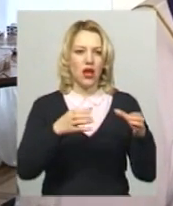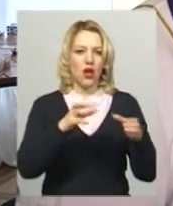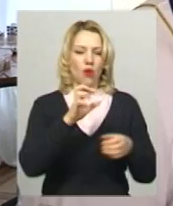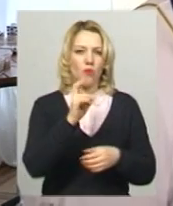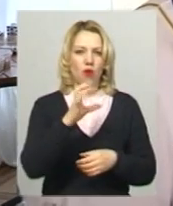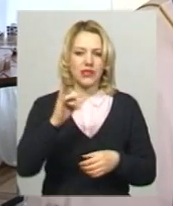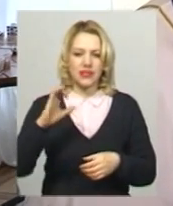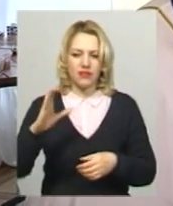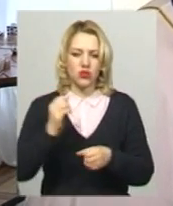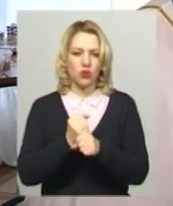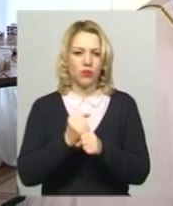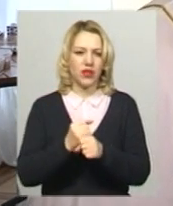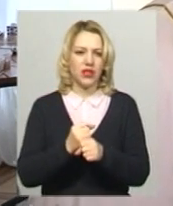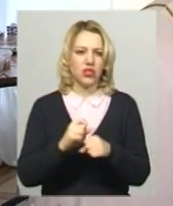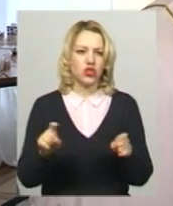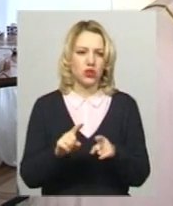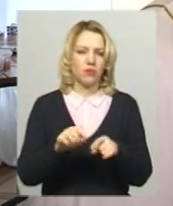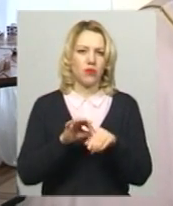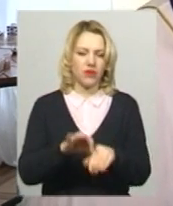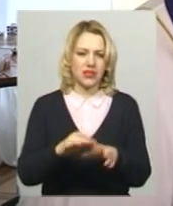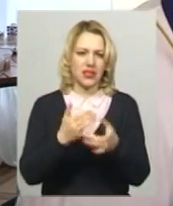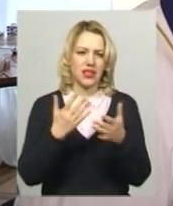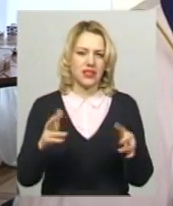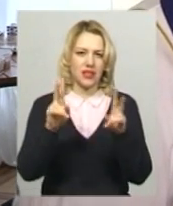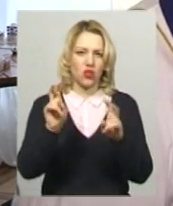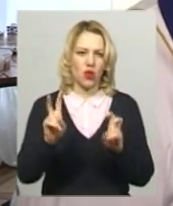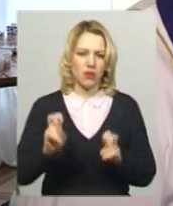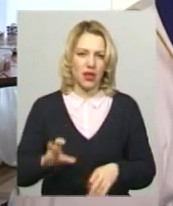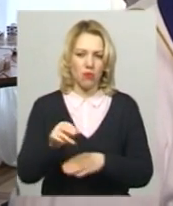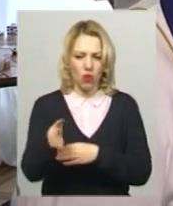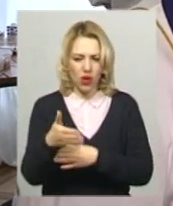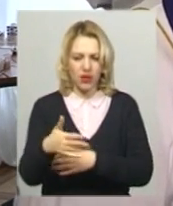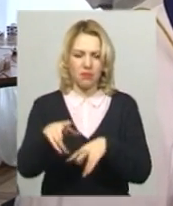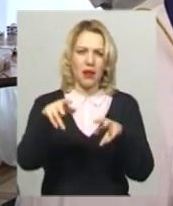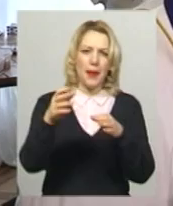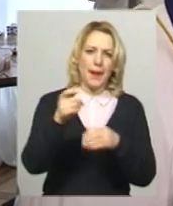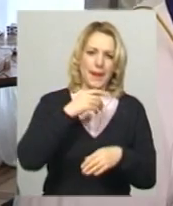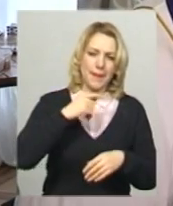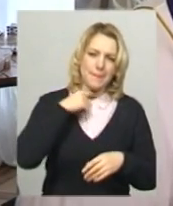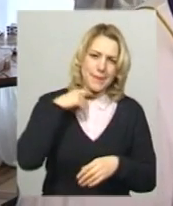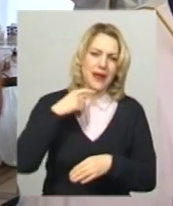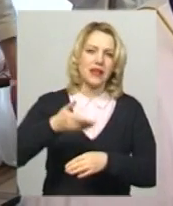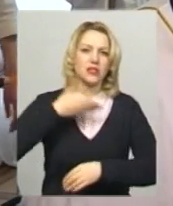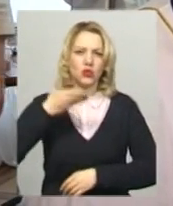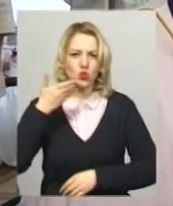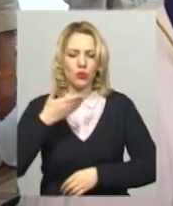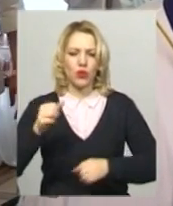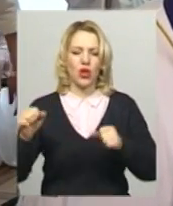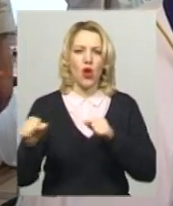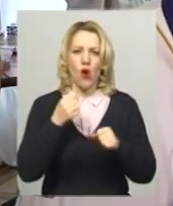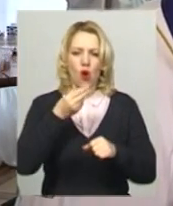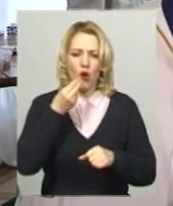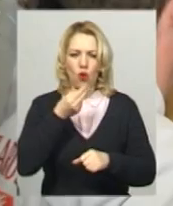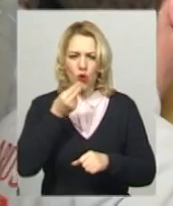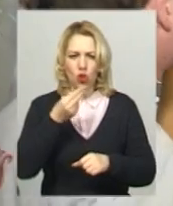що можна було провести. Це різні номінації по рибі, по м'ясу, по супам, холодні закуски,